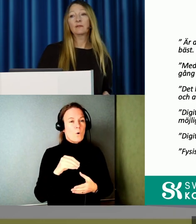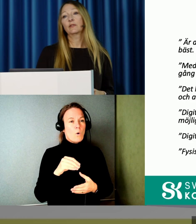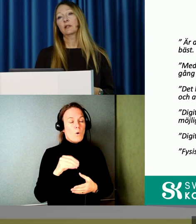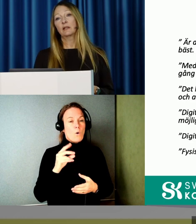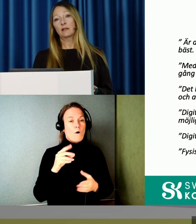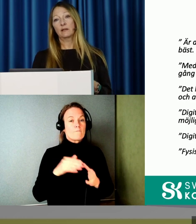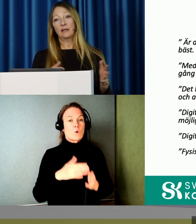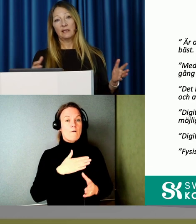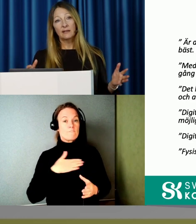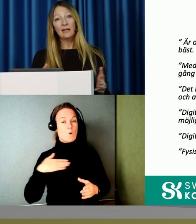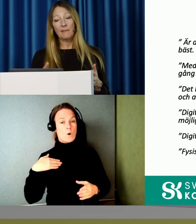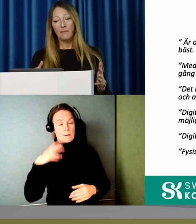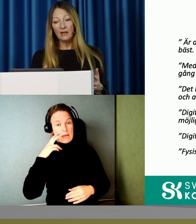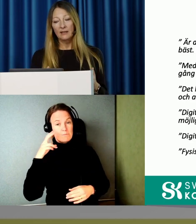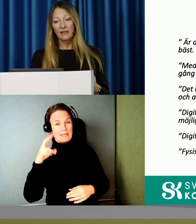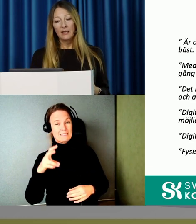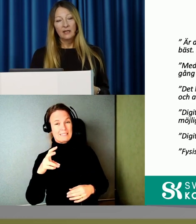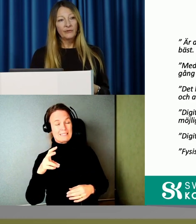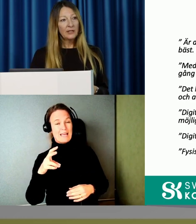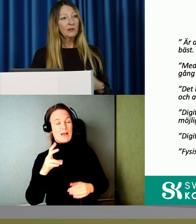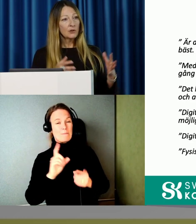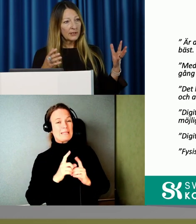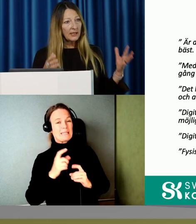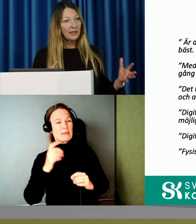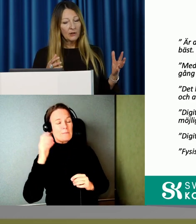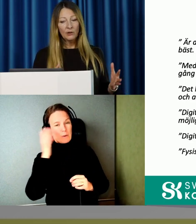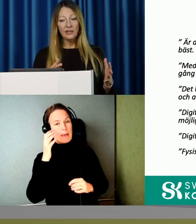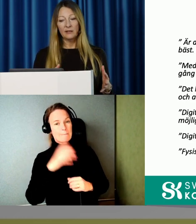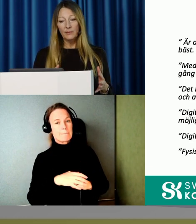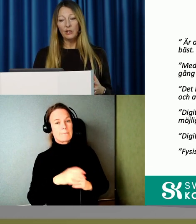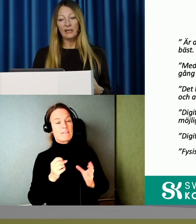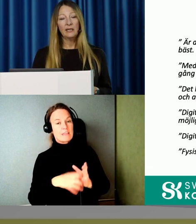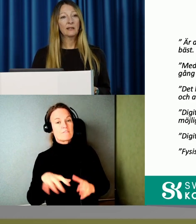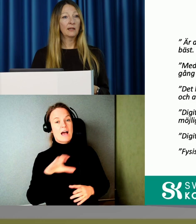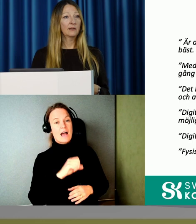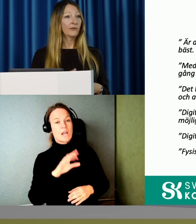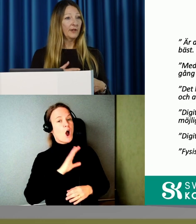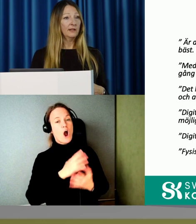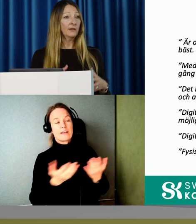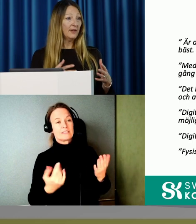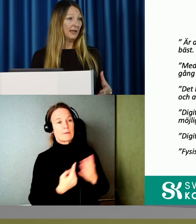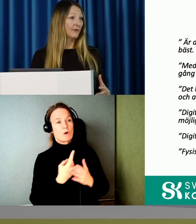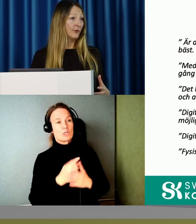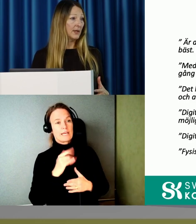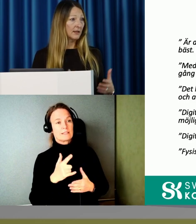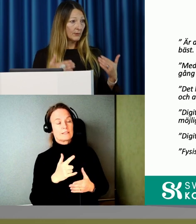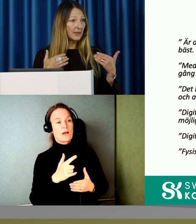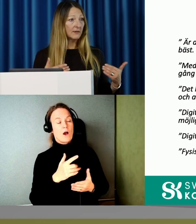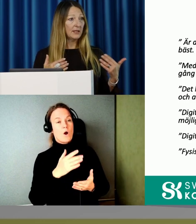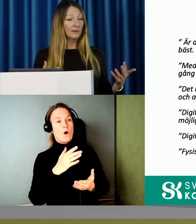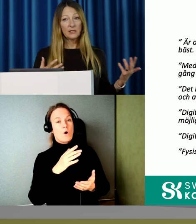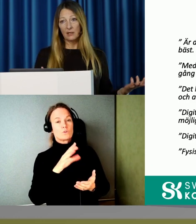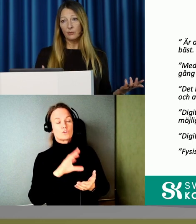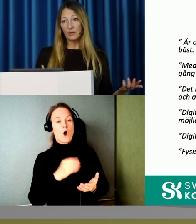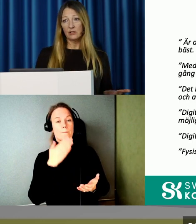perspektiv i ett dilemma. För det är ju så att alla har inte möjlighet att fatta välinformerade och